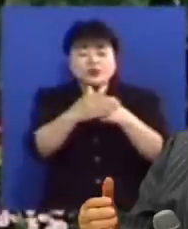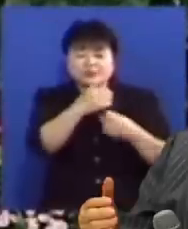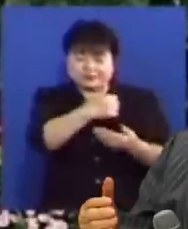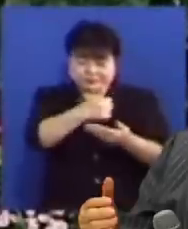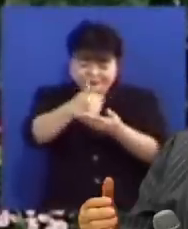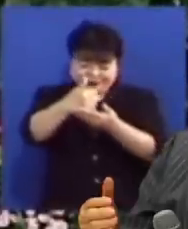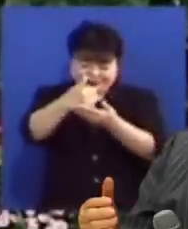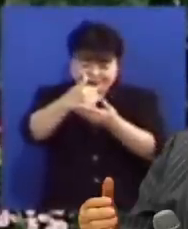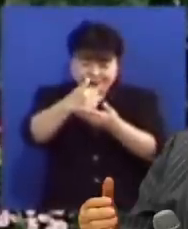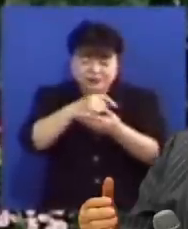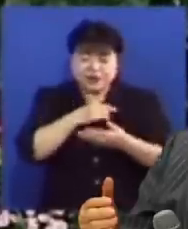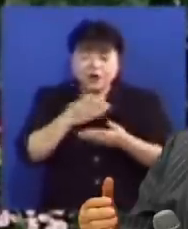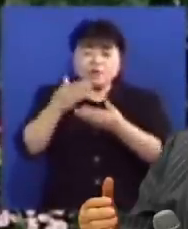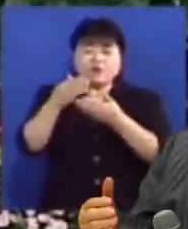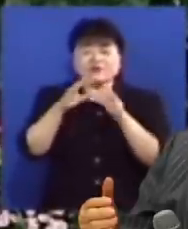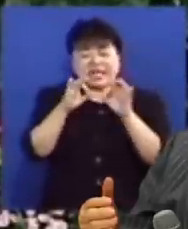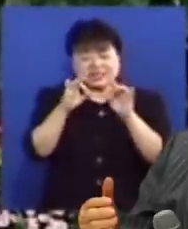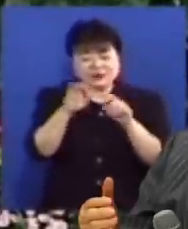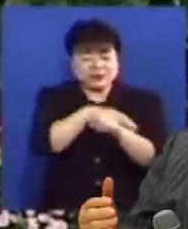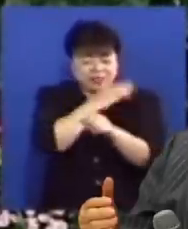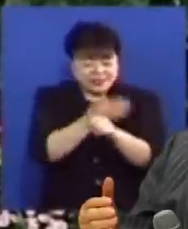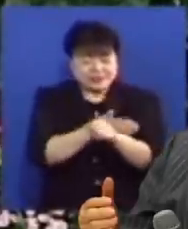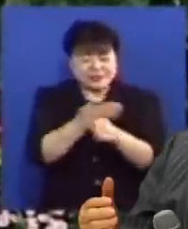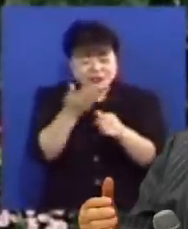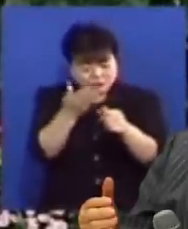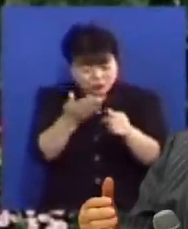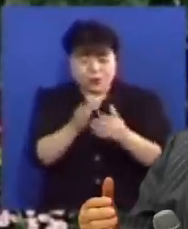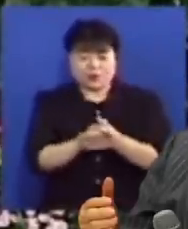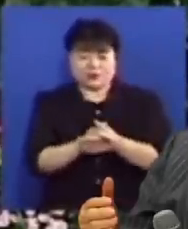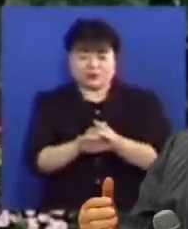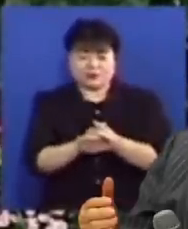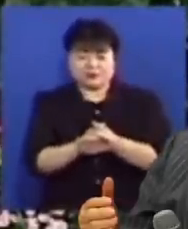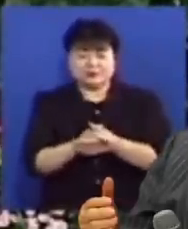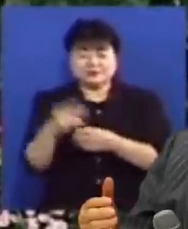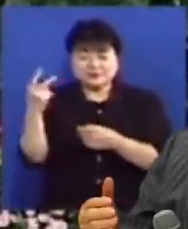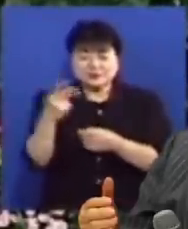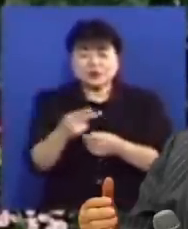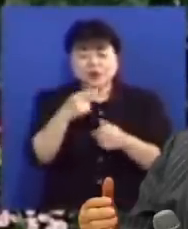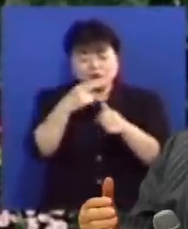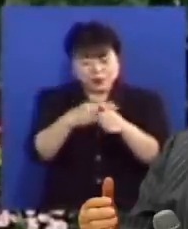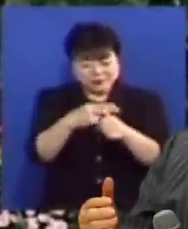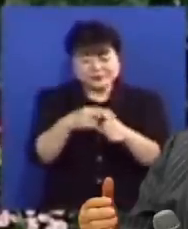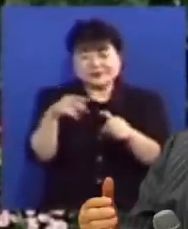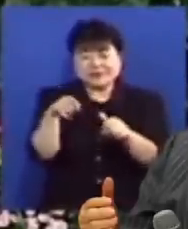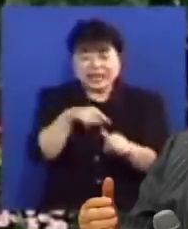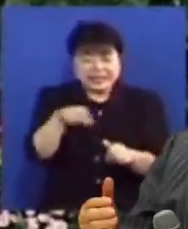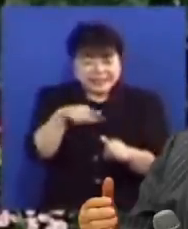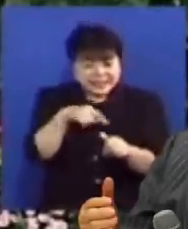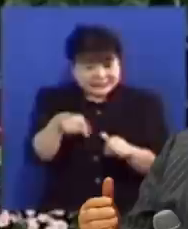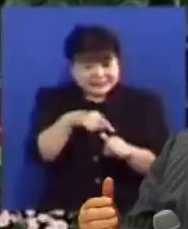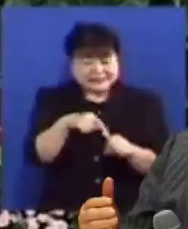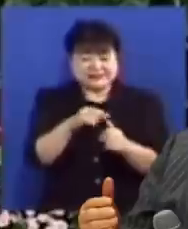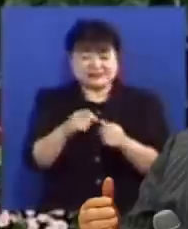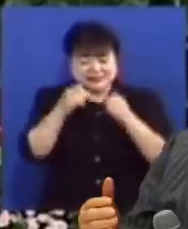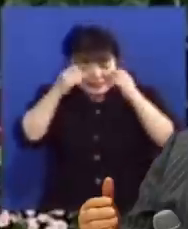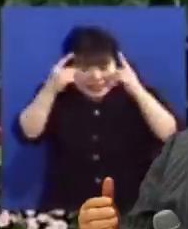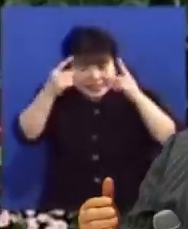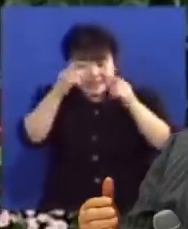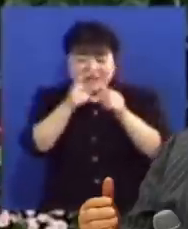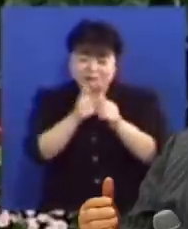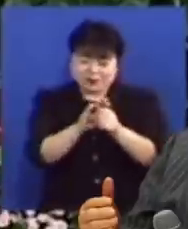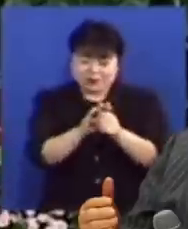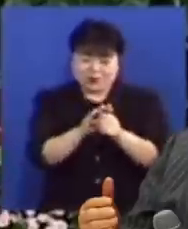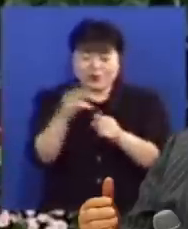도와주셔서 봉사와 전도의 능력을 갖게 하는 것이고 그 다음에 교사 가르치는 역사를 하시고 깨닫게 하시고